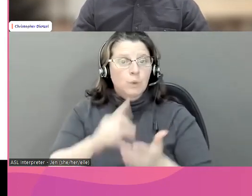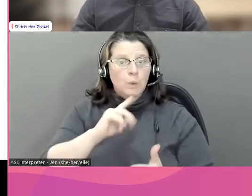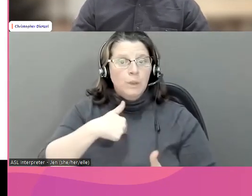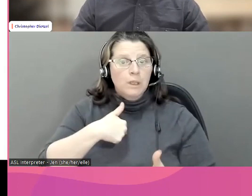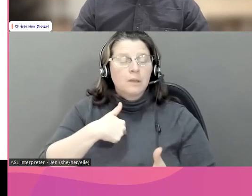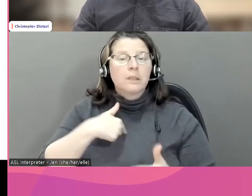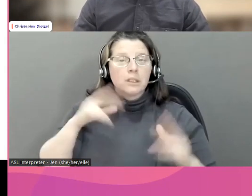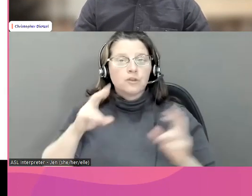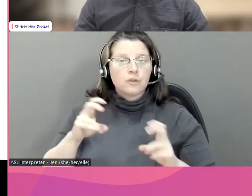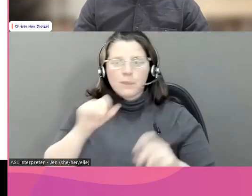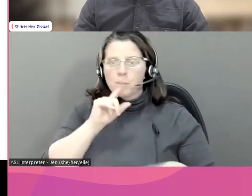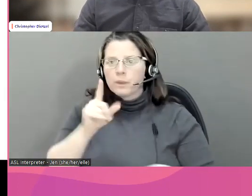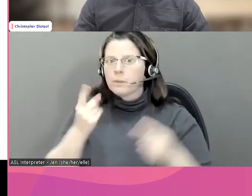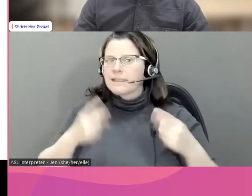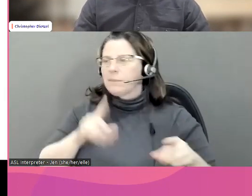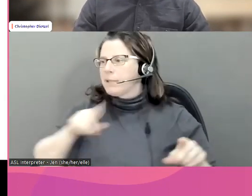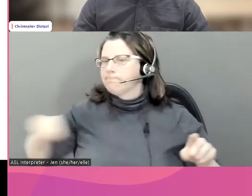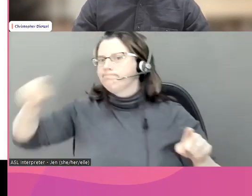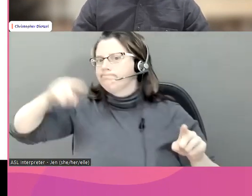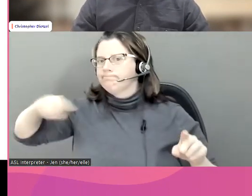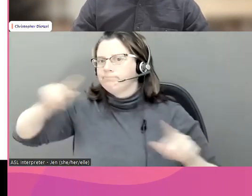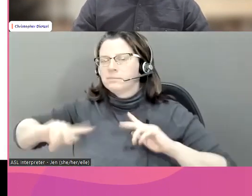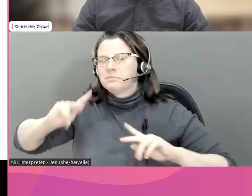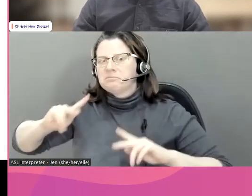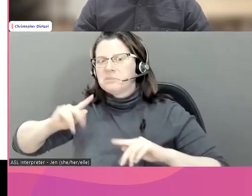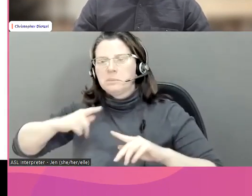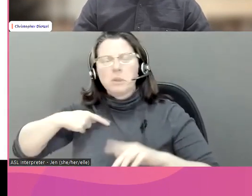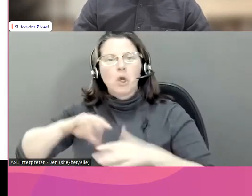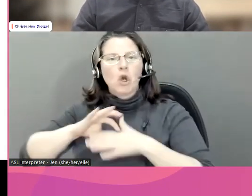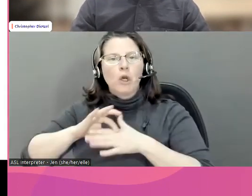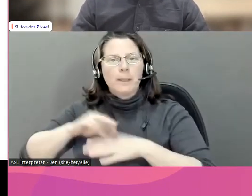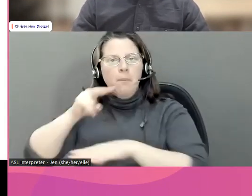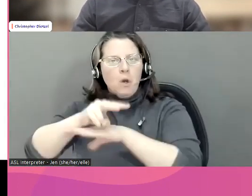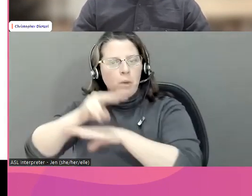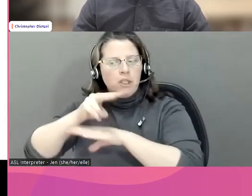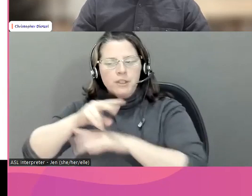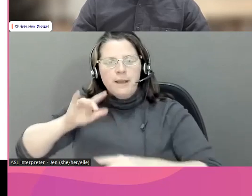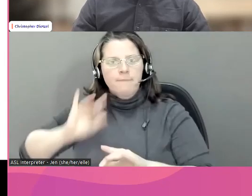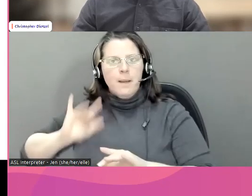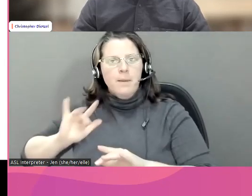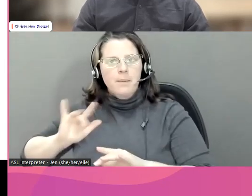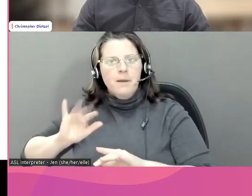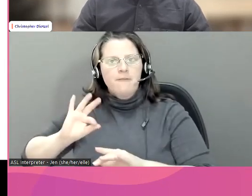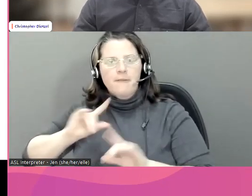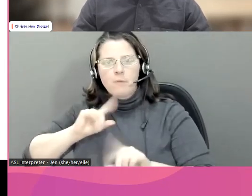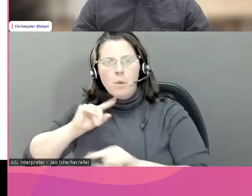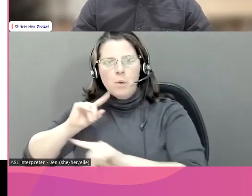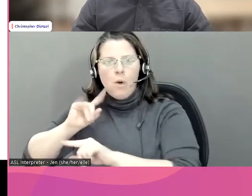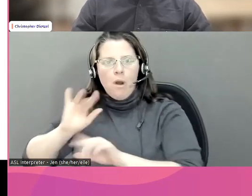mais plutôt que cela, les politiques de modération de contenu les ont